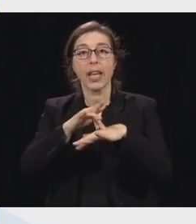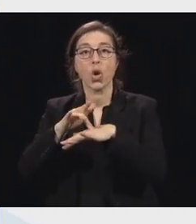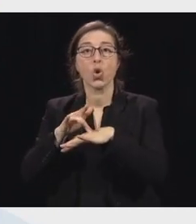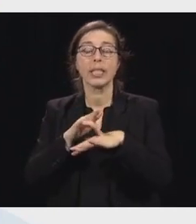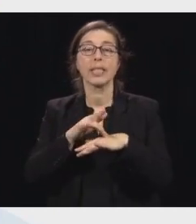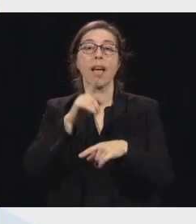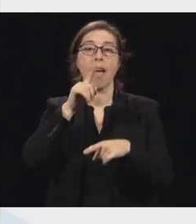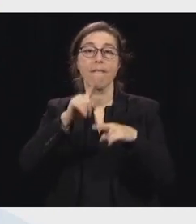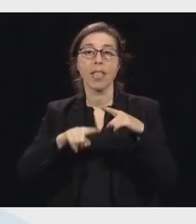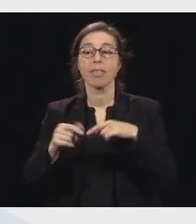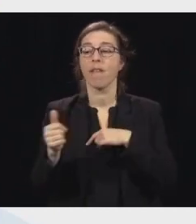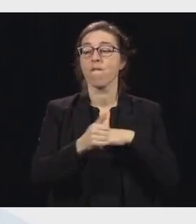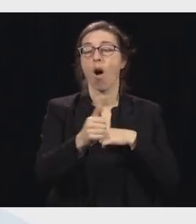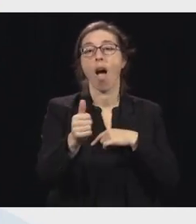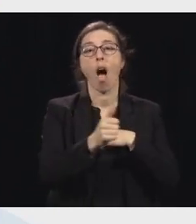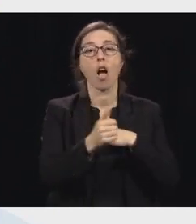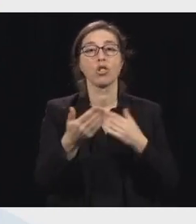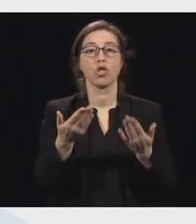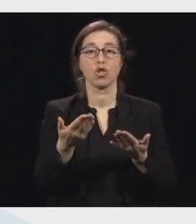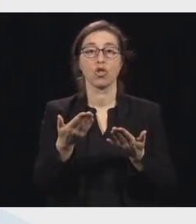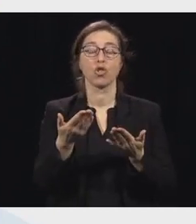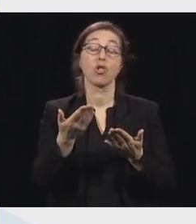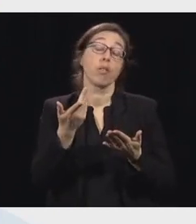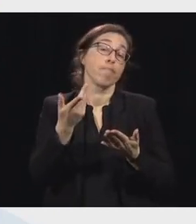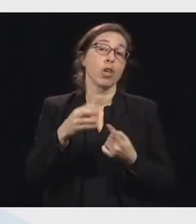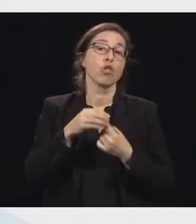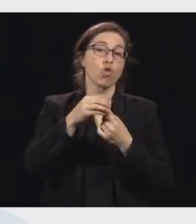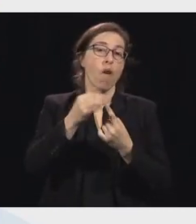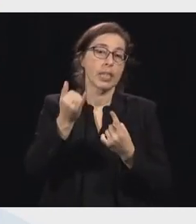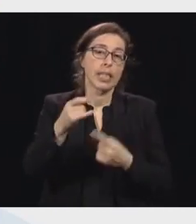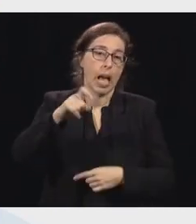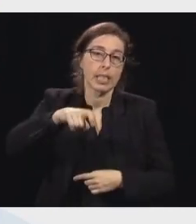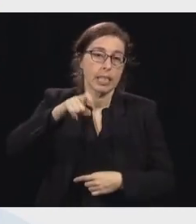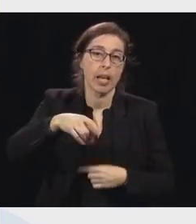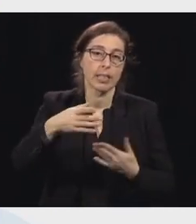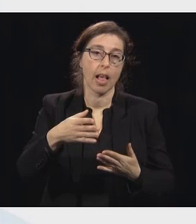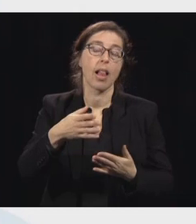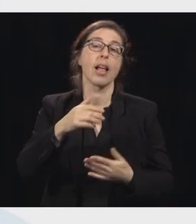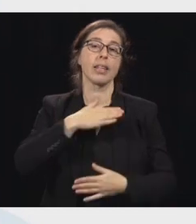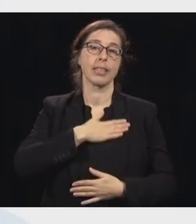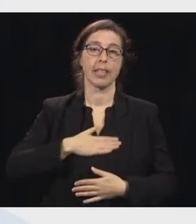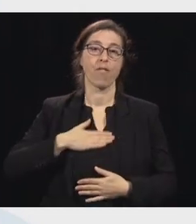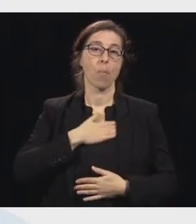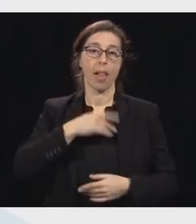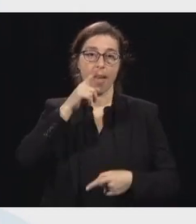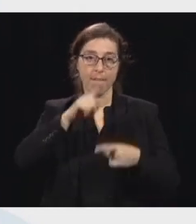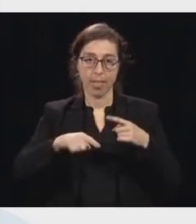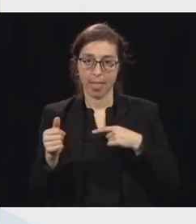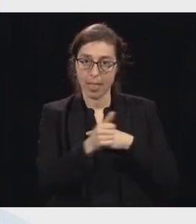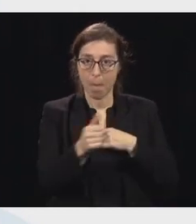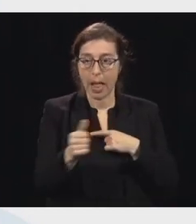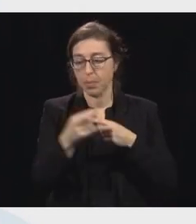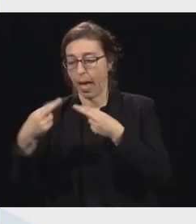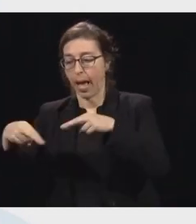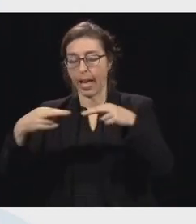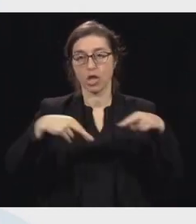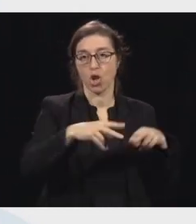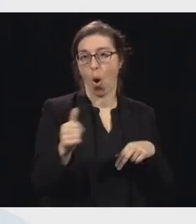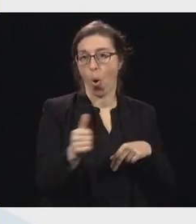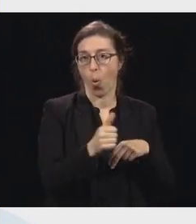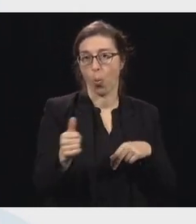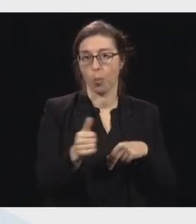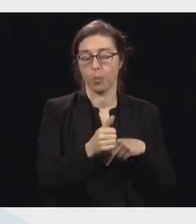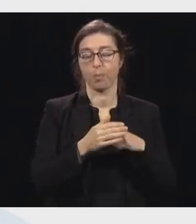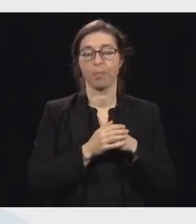voyager, à moins que ça soit essentiel, d'une région à l'autre. Je veux aussi revenir